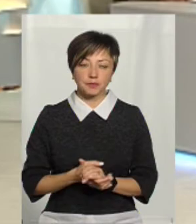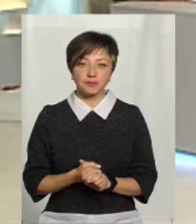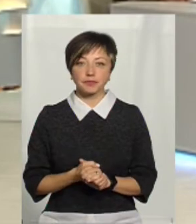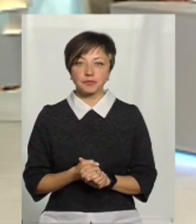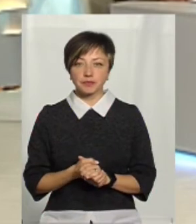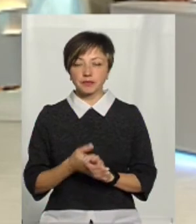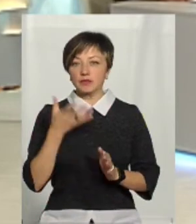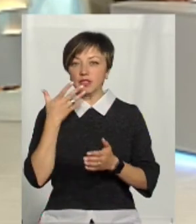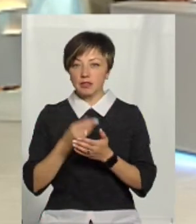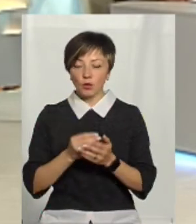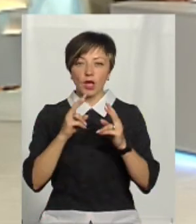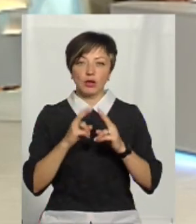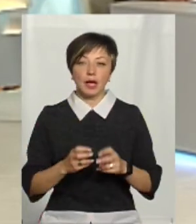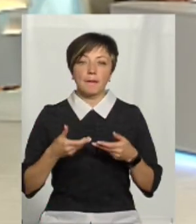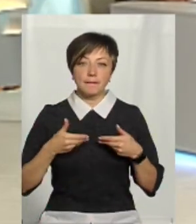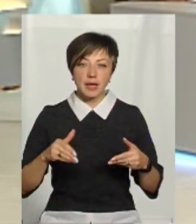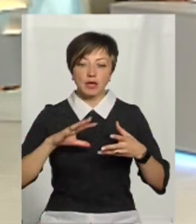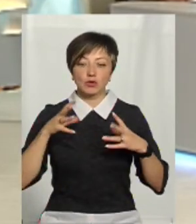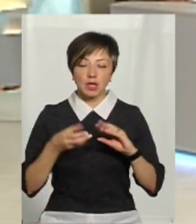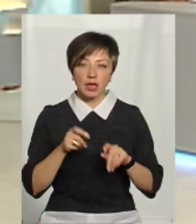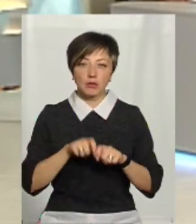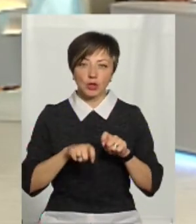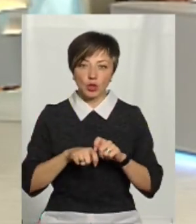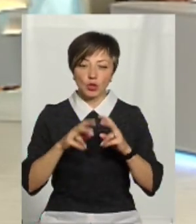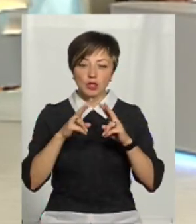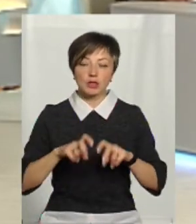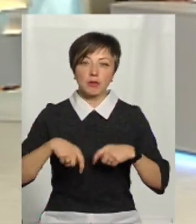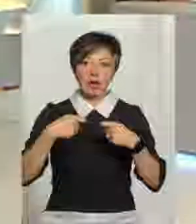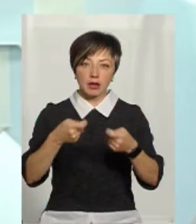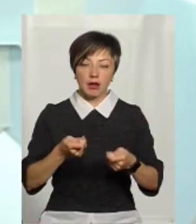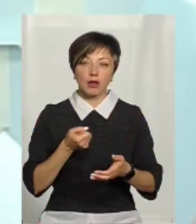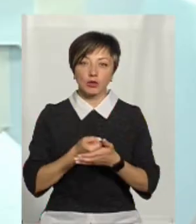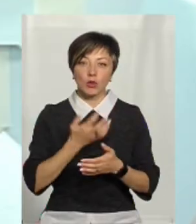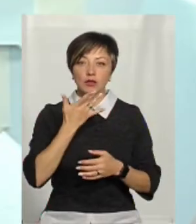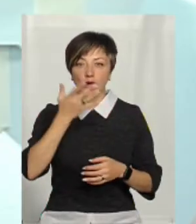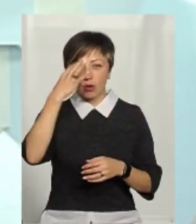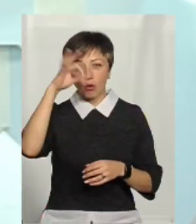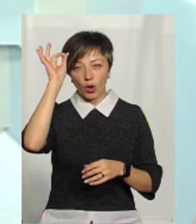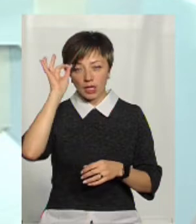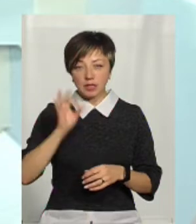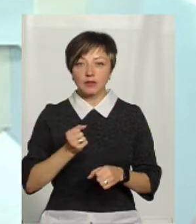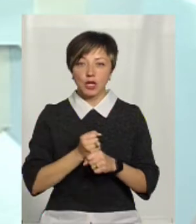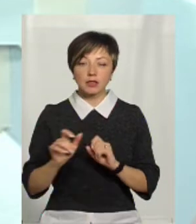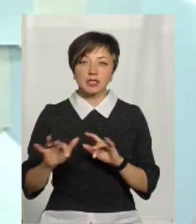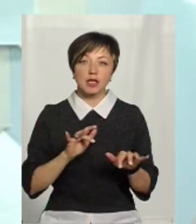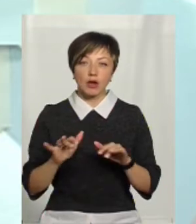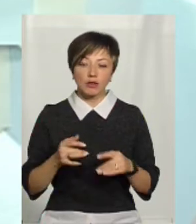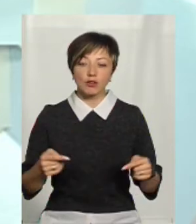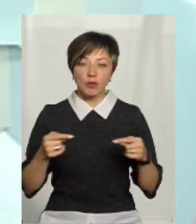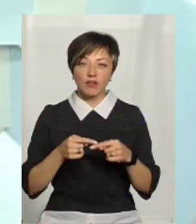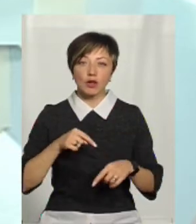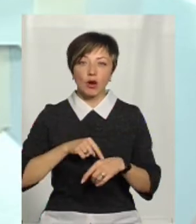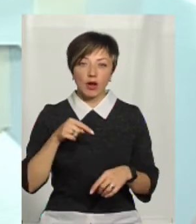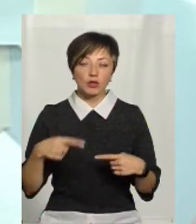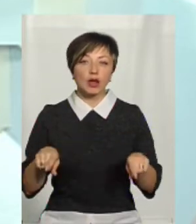Вони своє розслідання проводять? Ми результати лабораторних досліджень передали до Національної поліції для вживання заходів відповідного